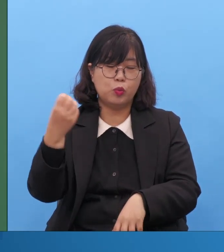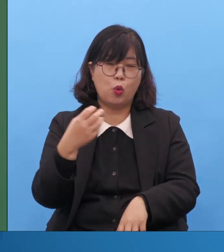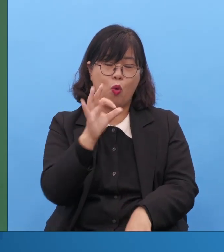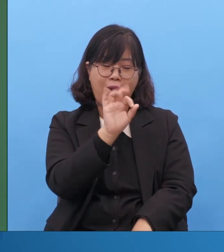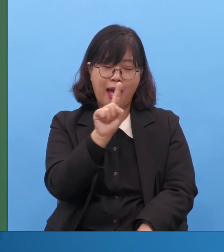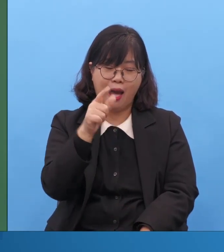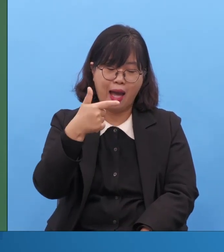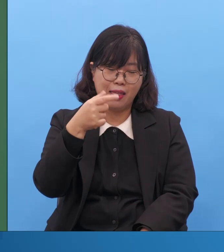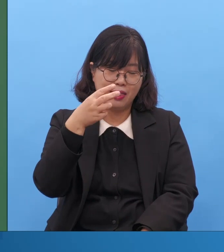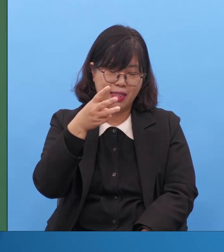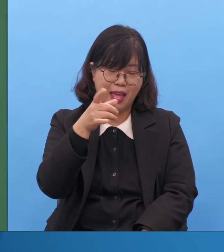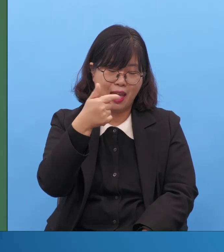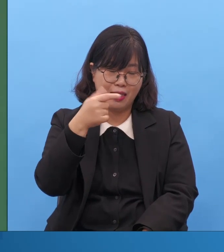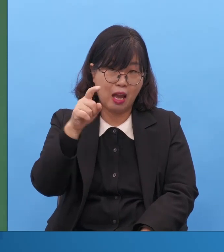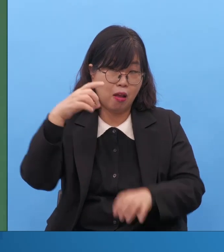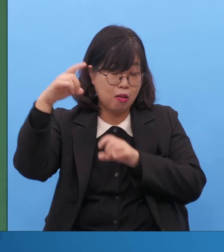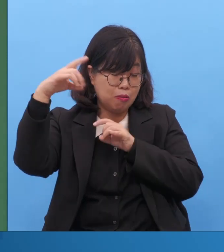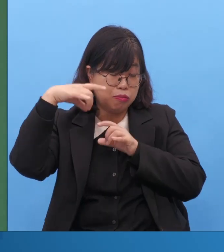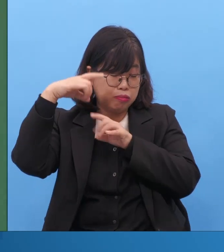영어로 말하면